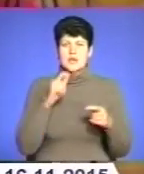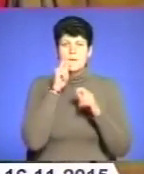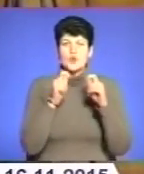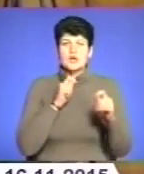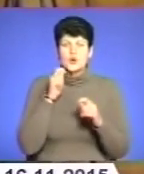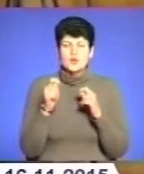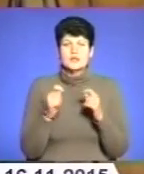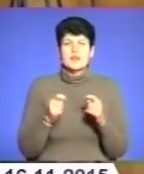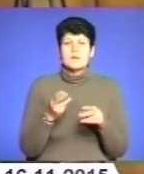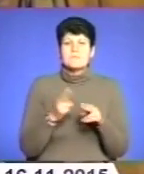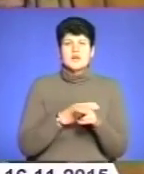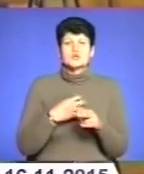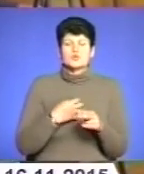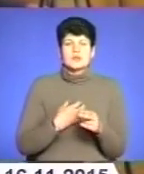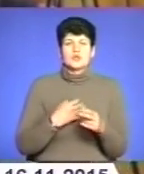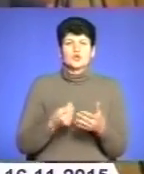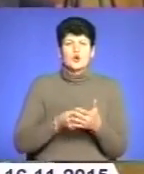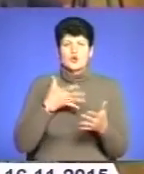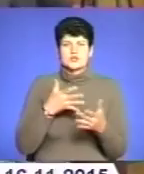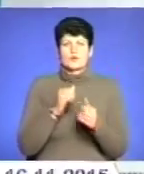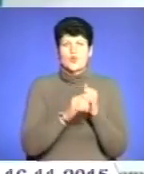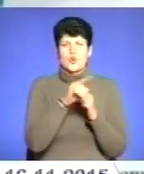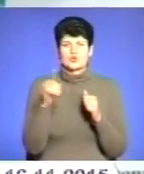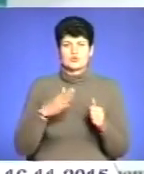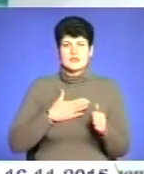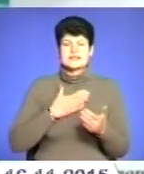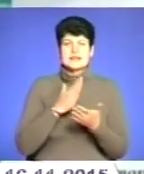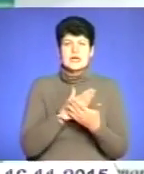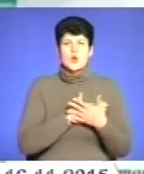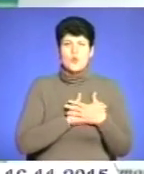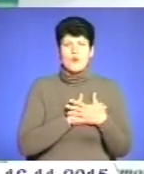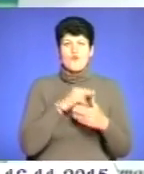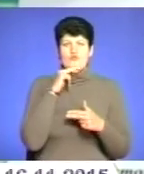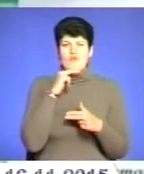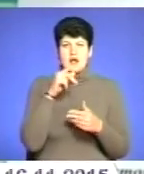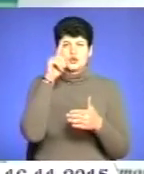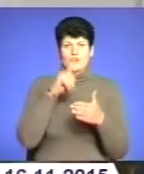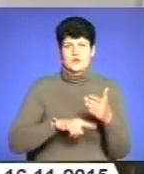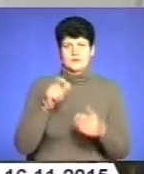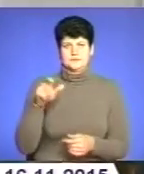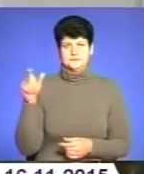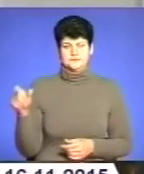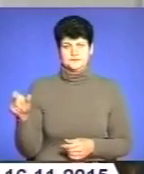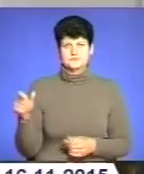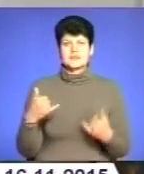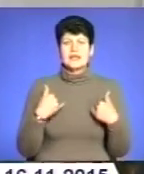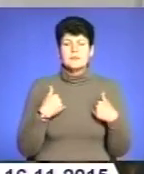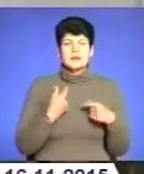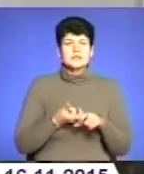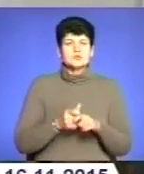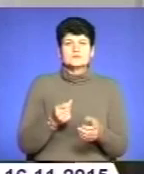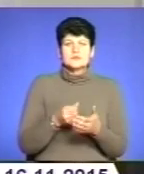сумніву, найдорожчим для кожного з нас є любов, увага та довіра глядачів. Для мене найцінніша